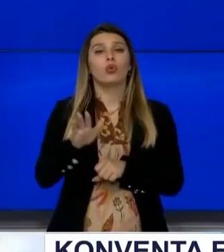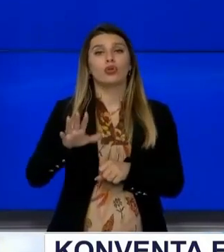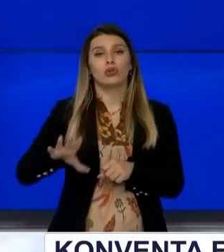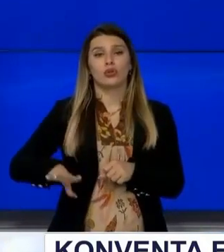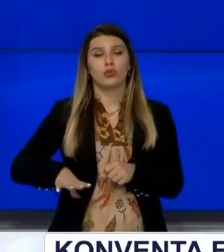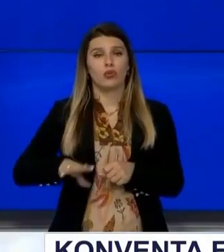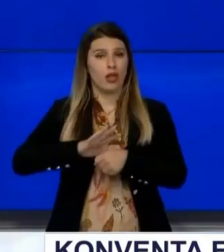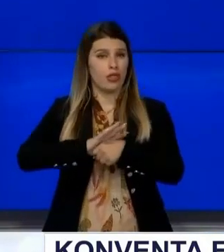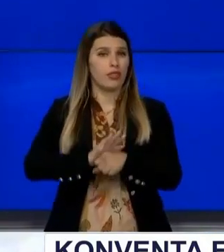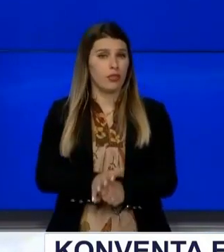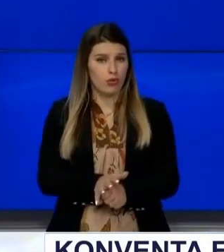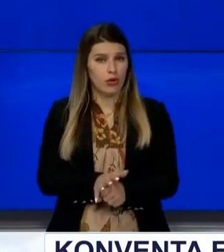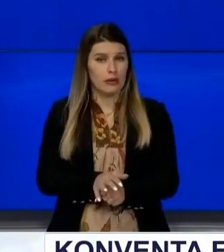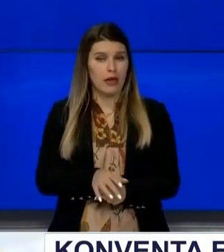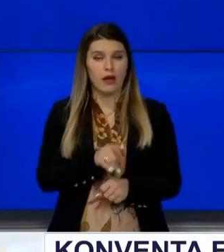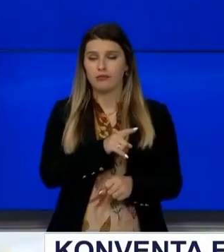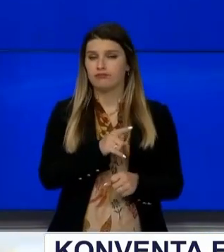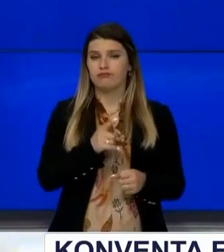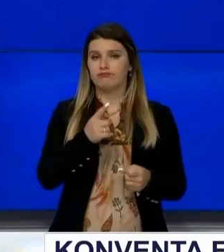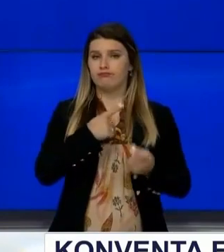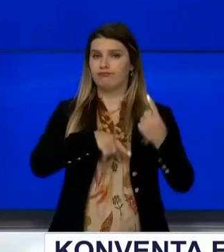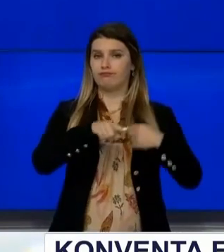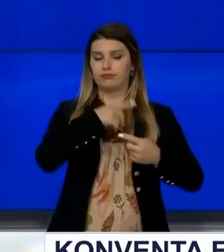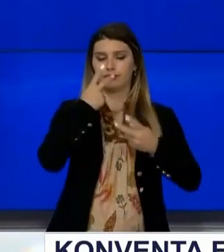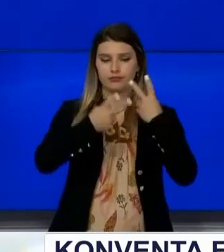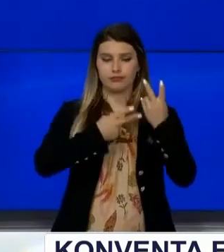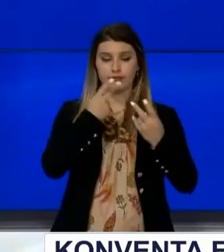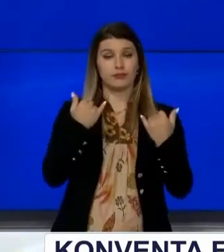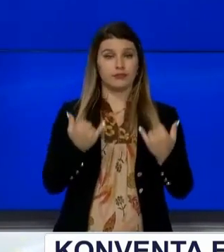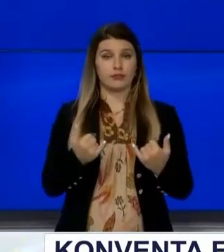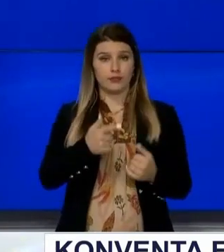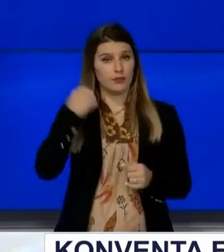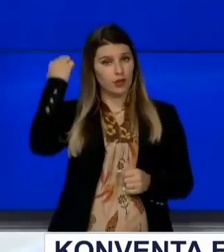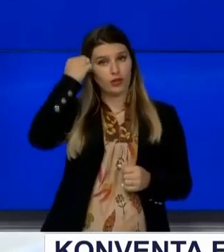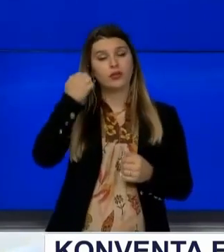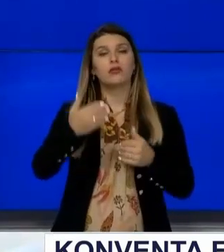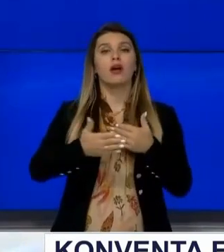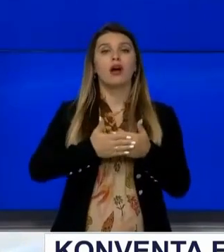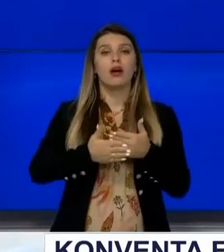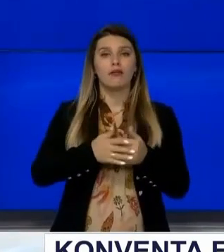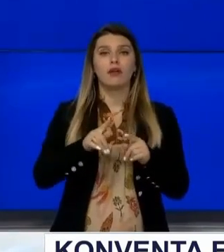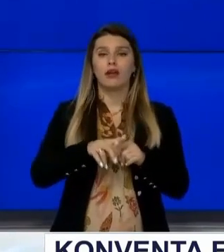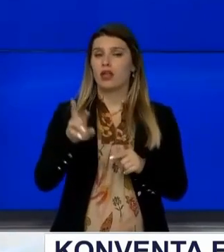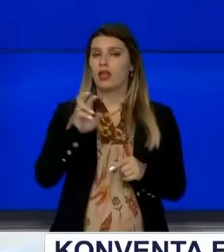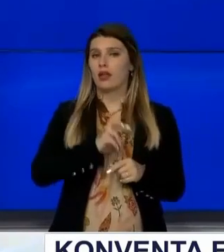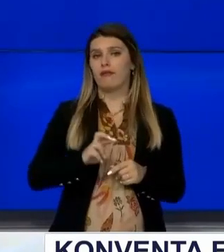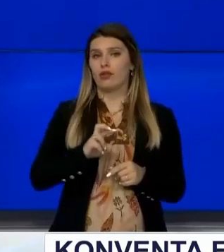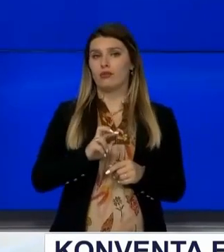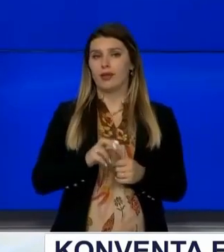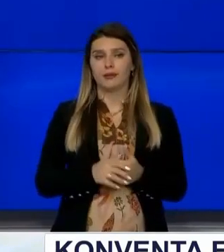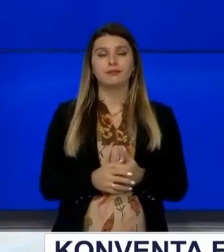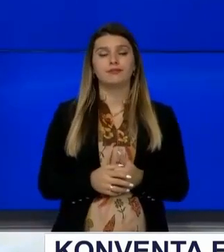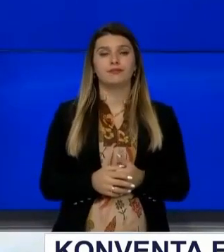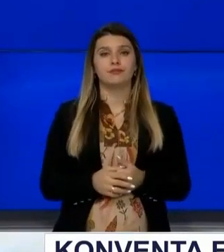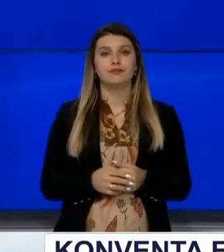Kosovës dhe të zbrapset Si përsi, Kosova kësisoj për afrohet me vlerat euro-atlantike